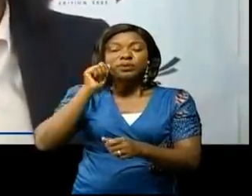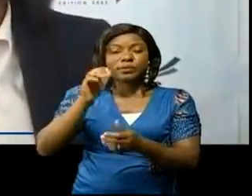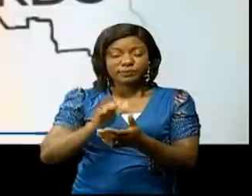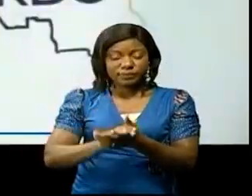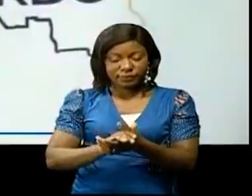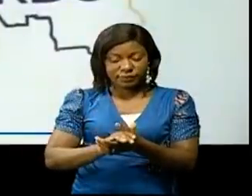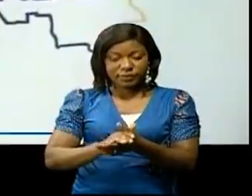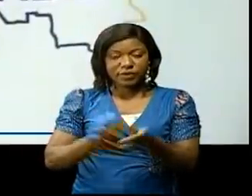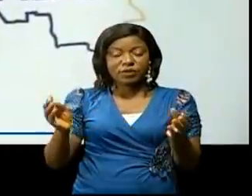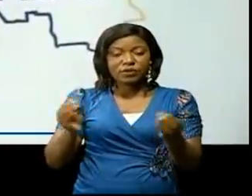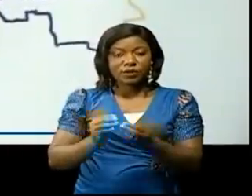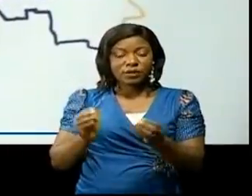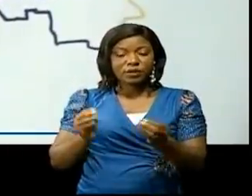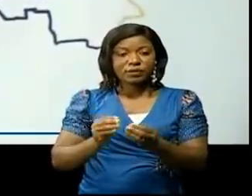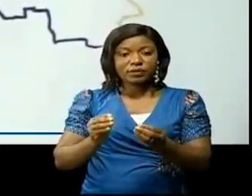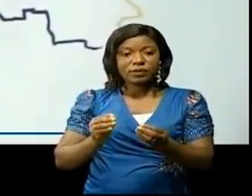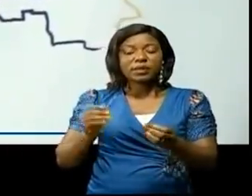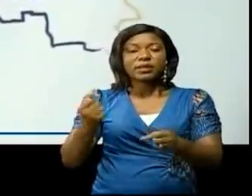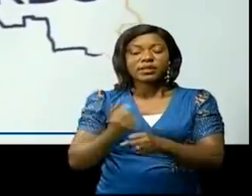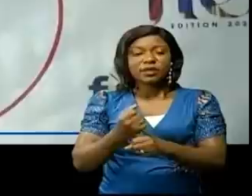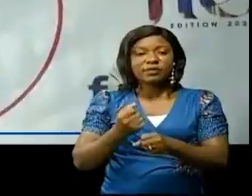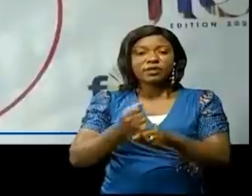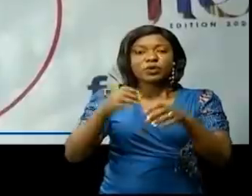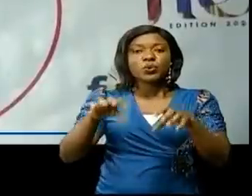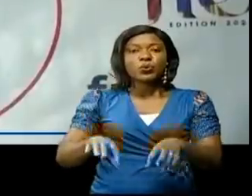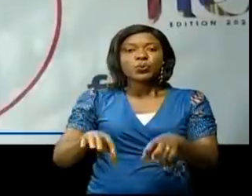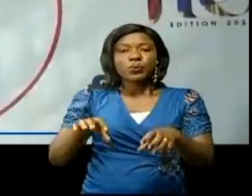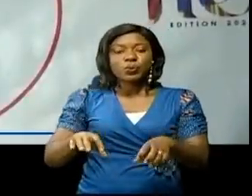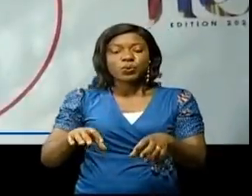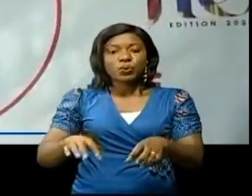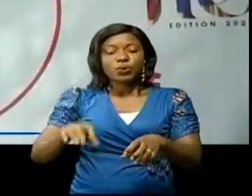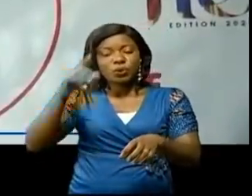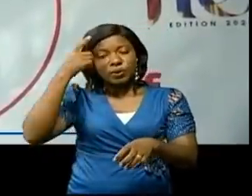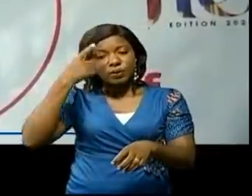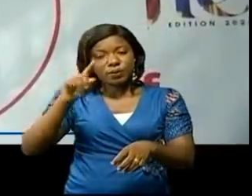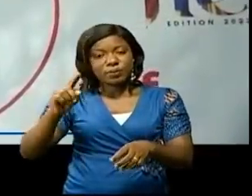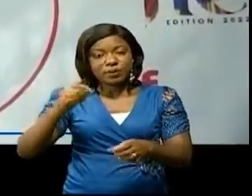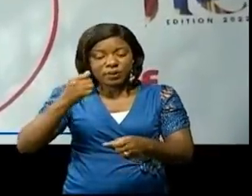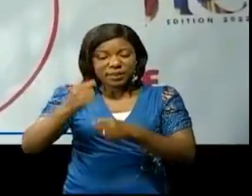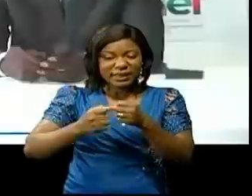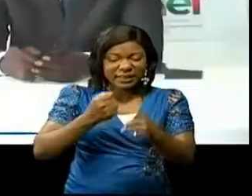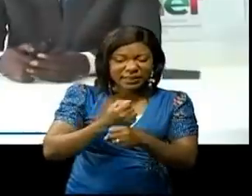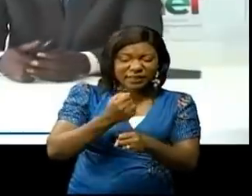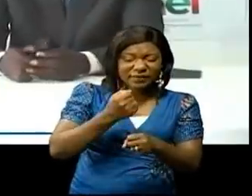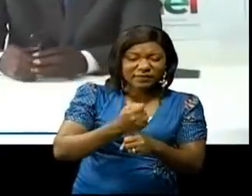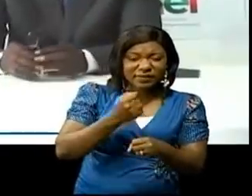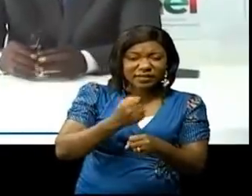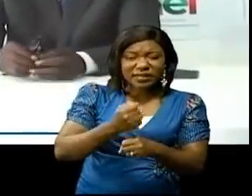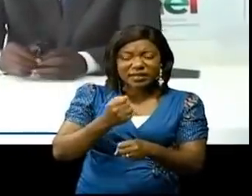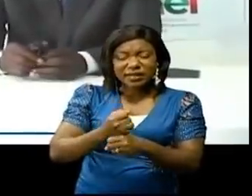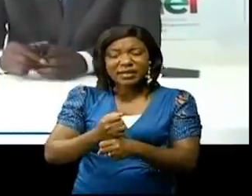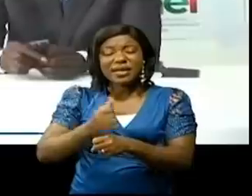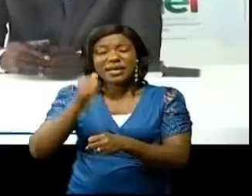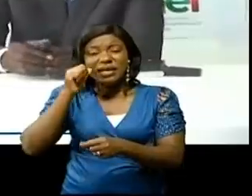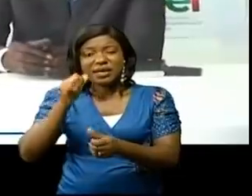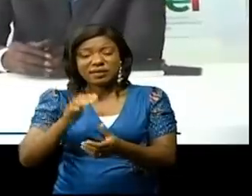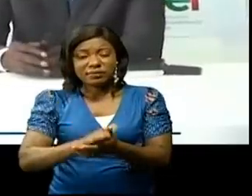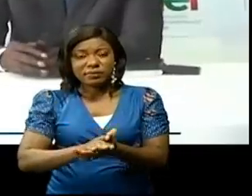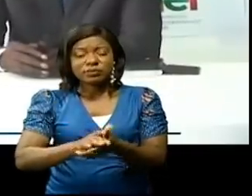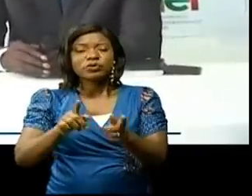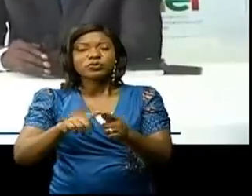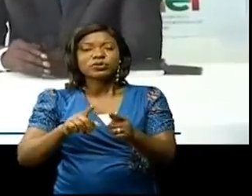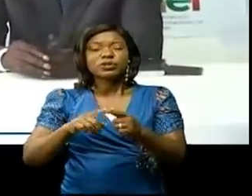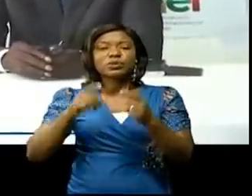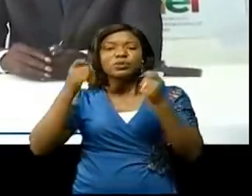enjeu prioritaire. Splendeur RDC vit à la foire itinérante de l'entrepreneuriat féminin. La FIEF en sigle a donc compris